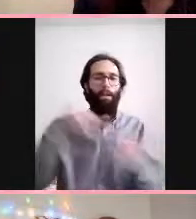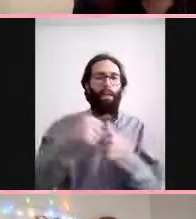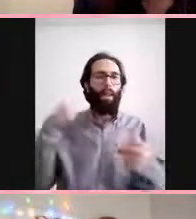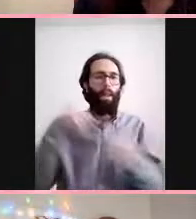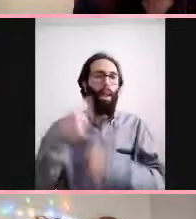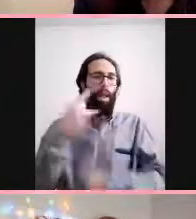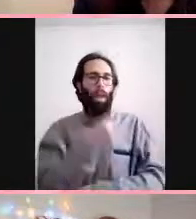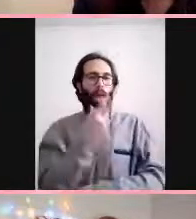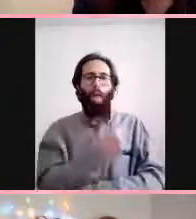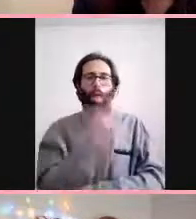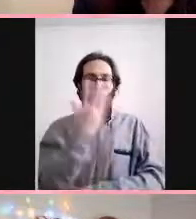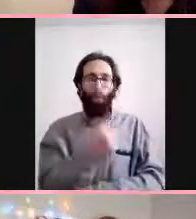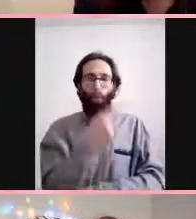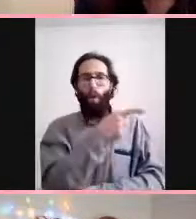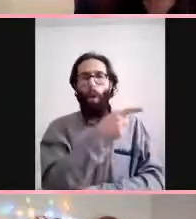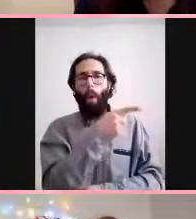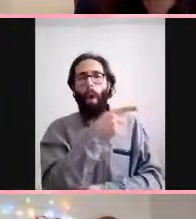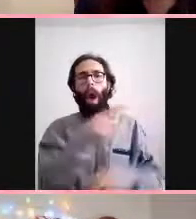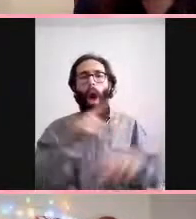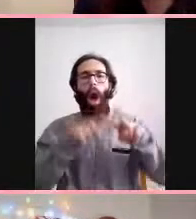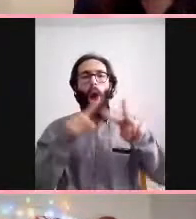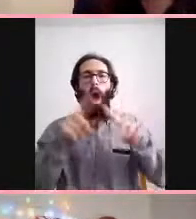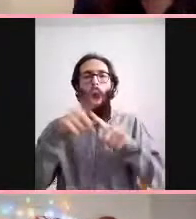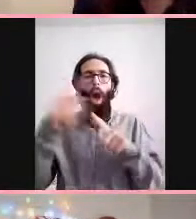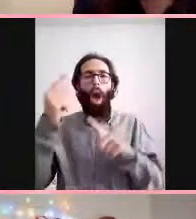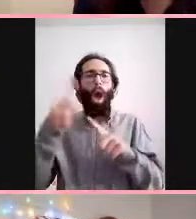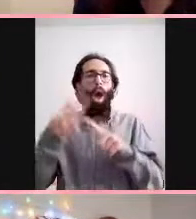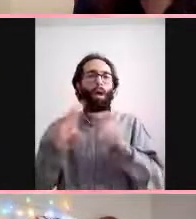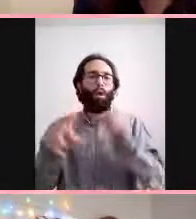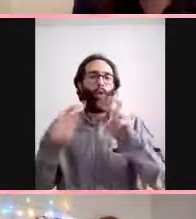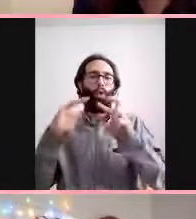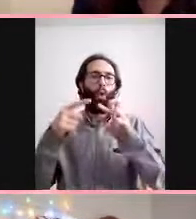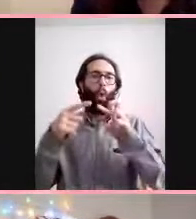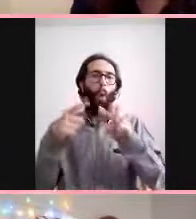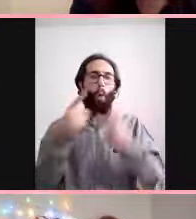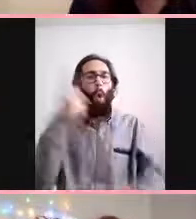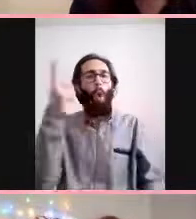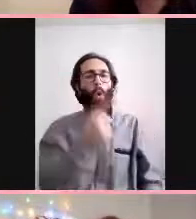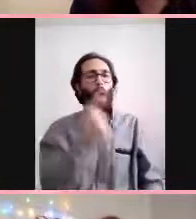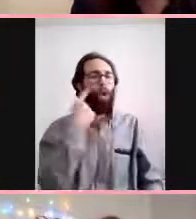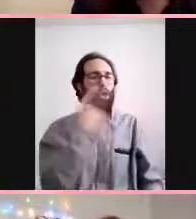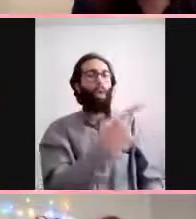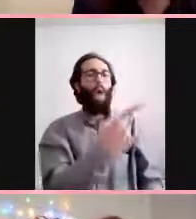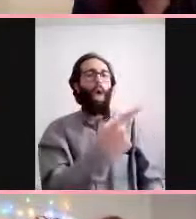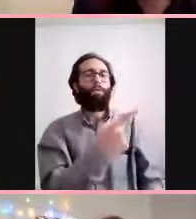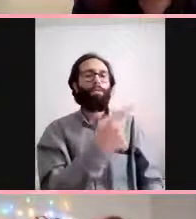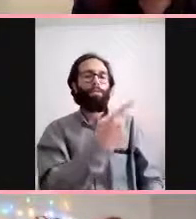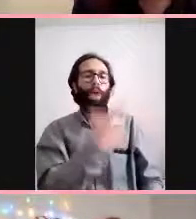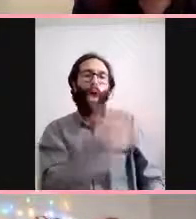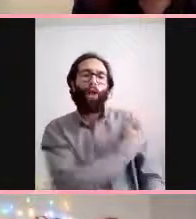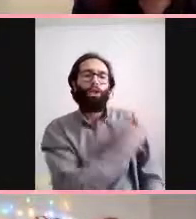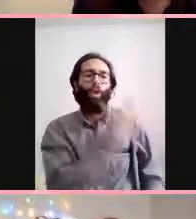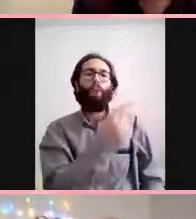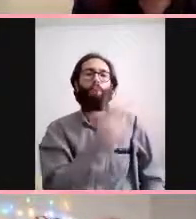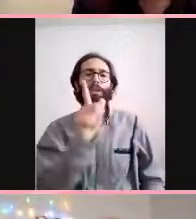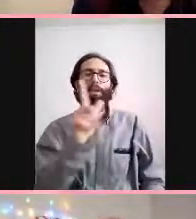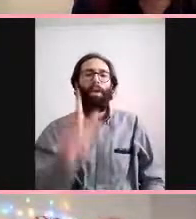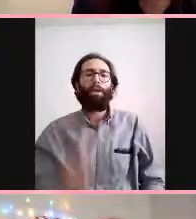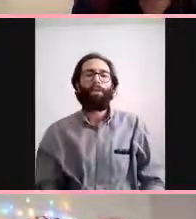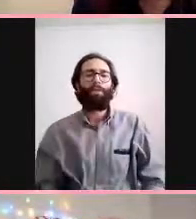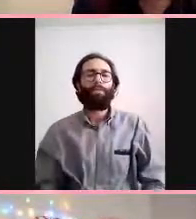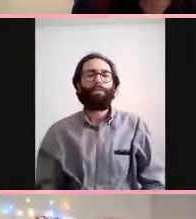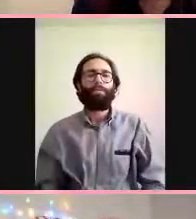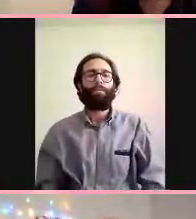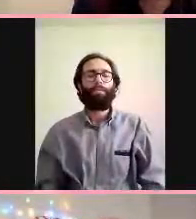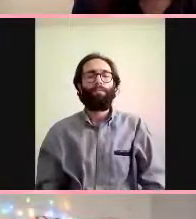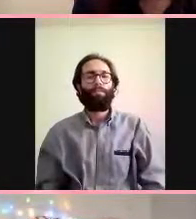antikorunu kaybettiyse yapılır yapılması lazım tekrar anladım teşekkür ederim Ece Hanım demiş